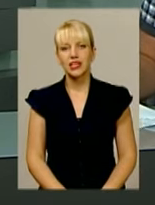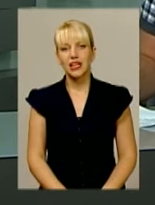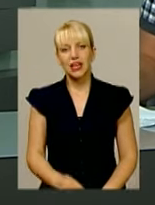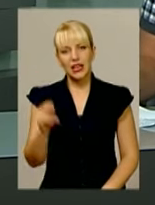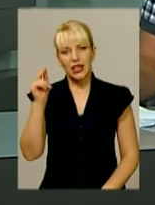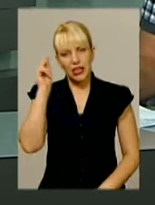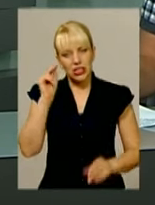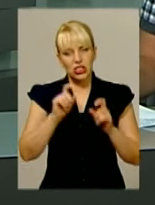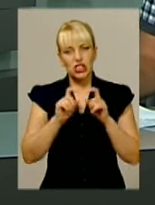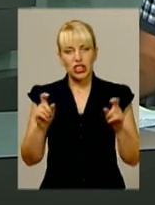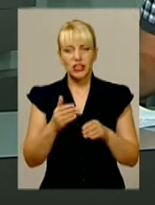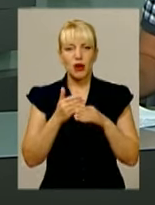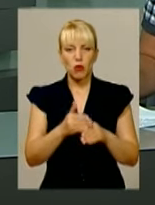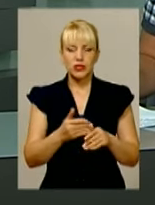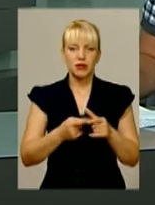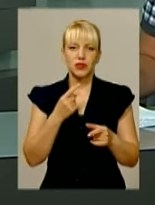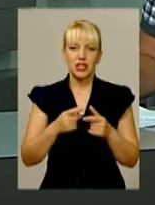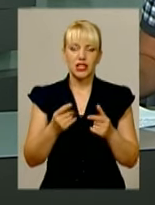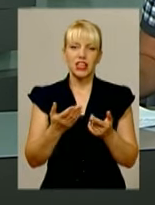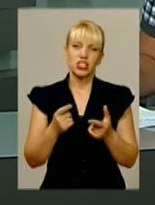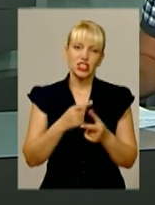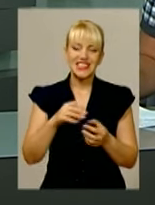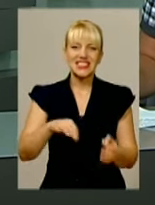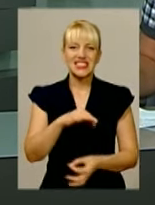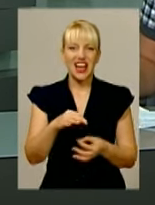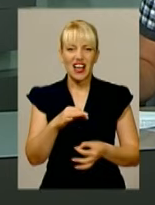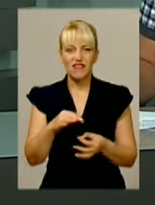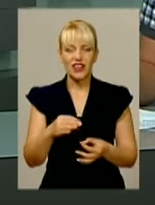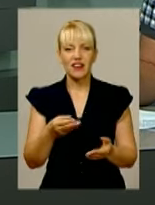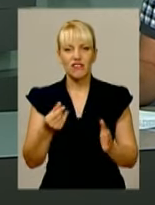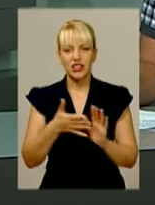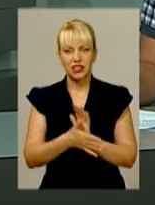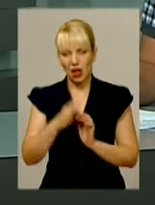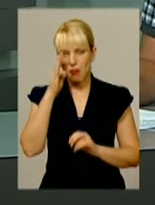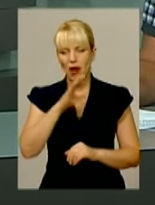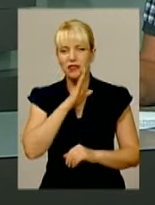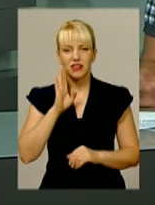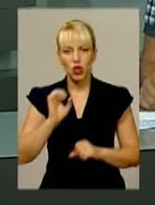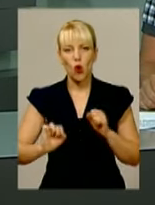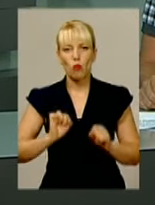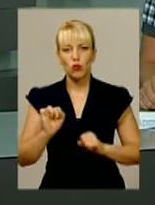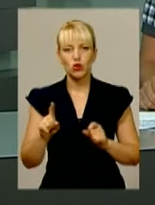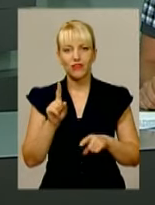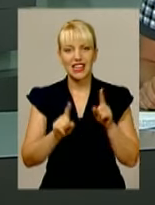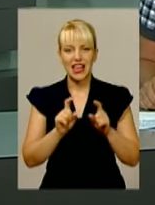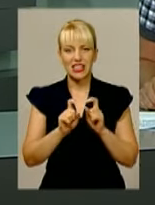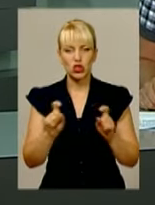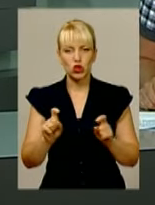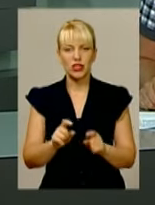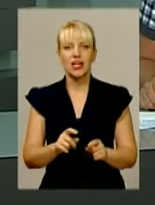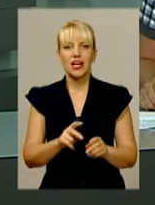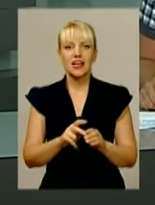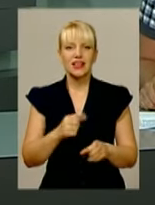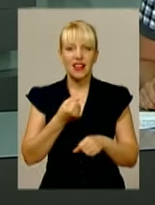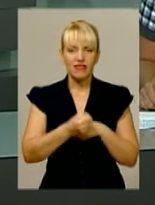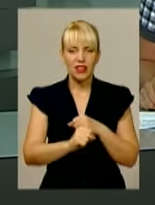посібники, додаткові знання чи зайві витрати. Батьки учнів області обурюються, що в деяких школах нав'язливо пропонують